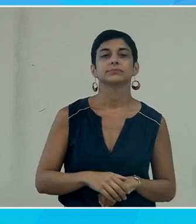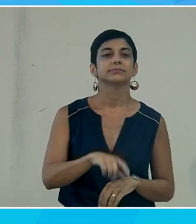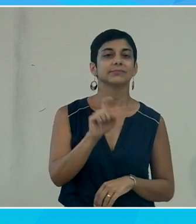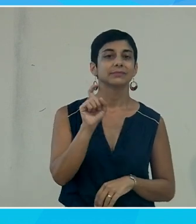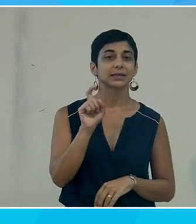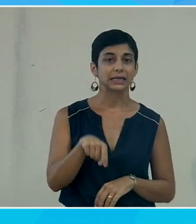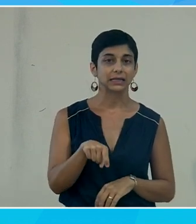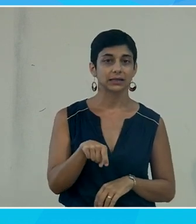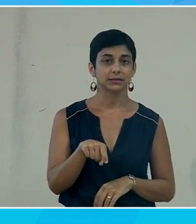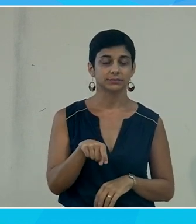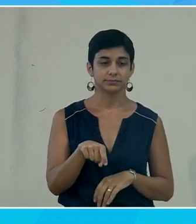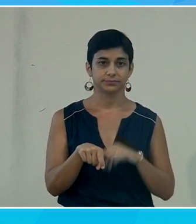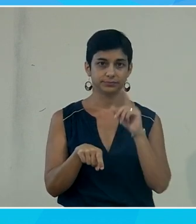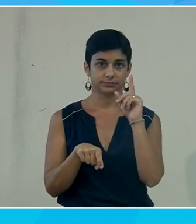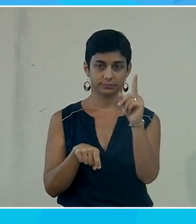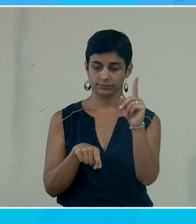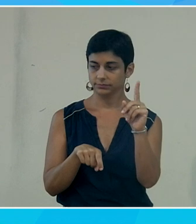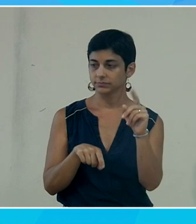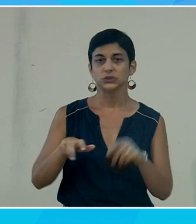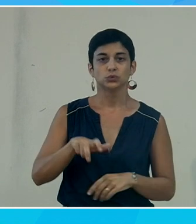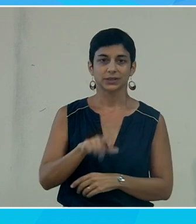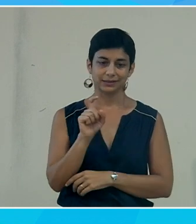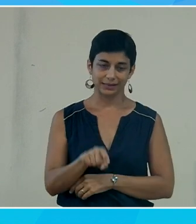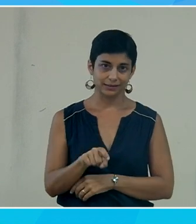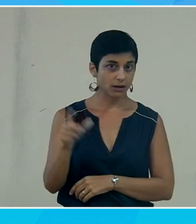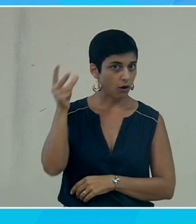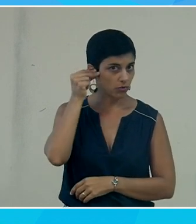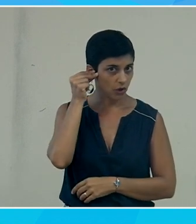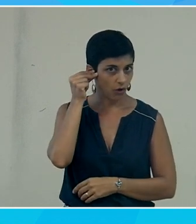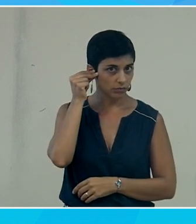question que j'ai paramétrée. Je vais cliquer sur la souris et vous allez entendre.